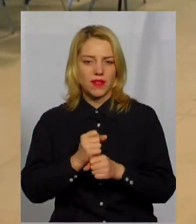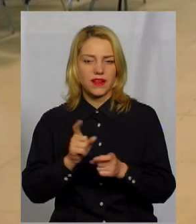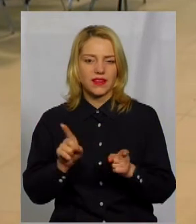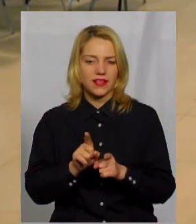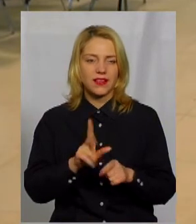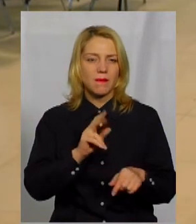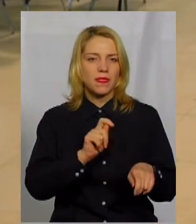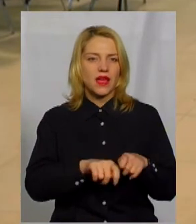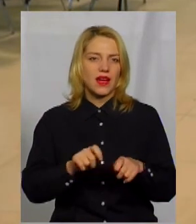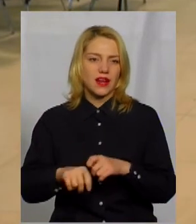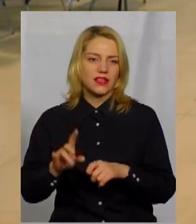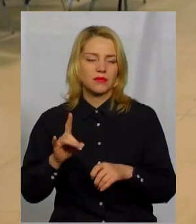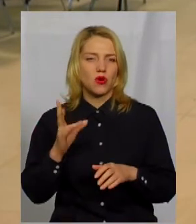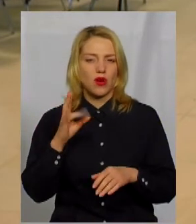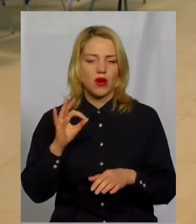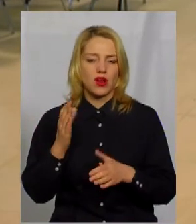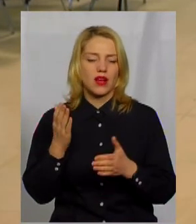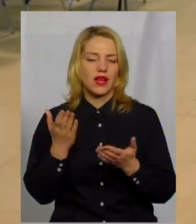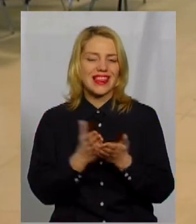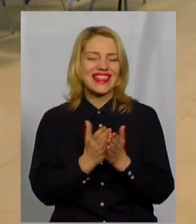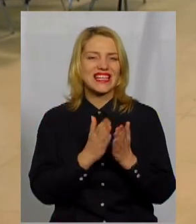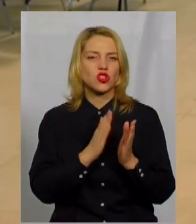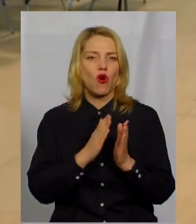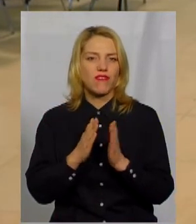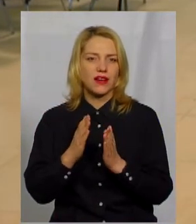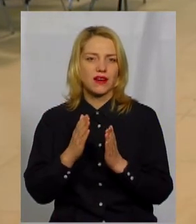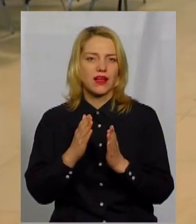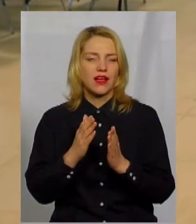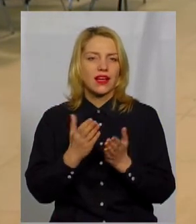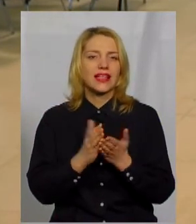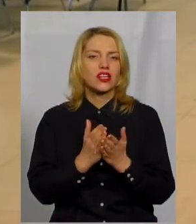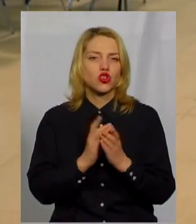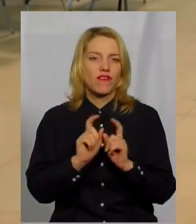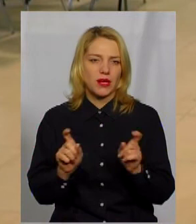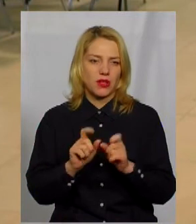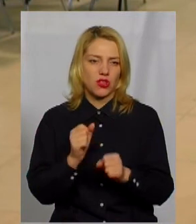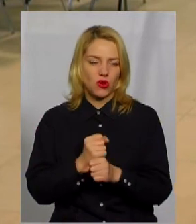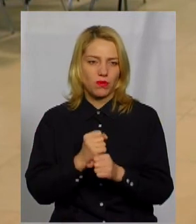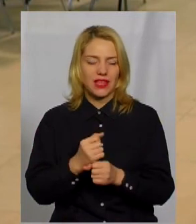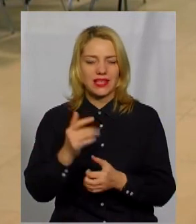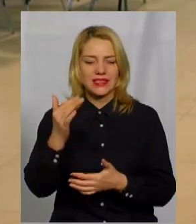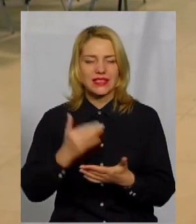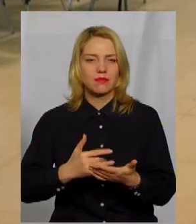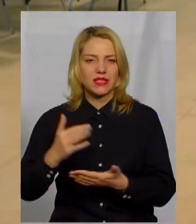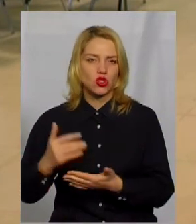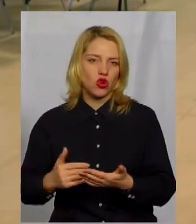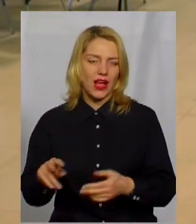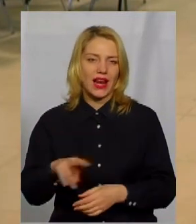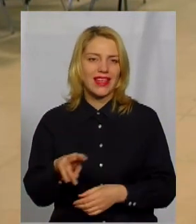книжкових магазинах Талліна і робили список просто літератури, в якій є